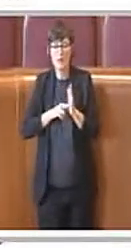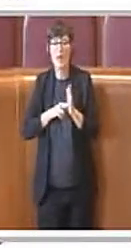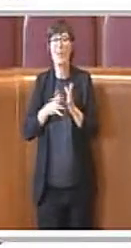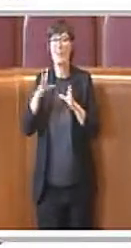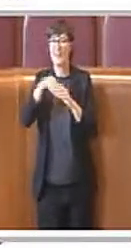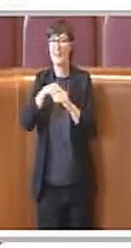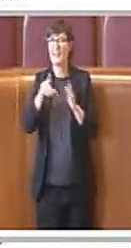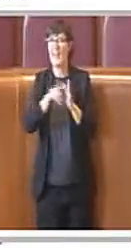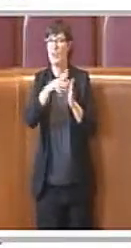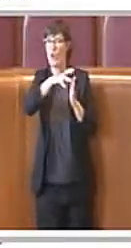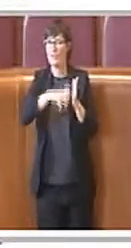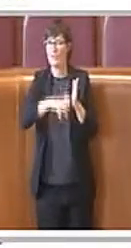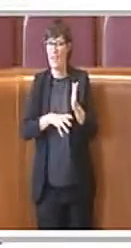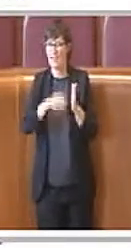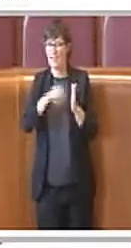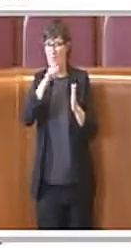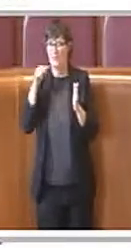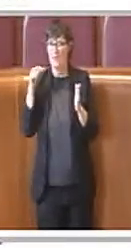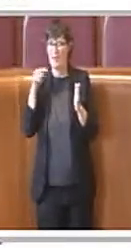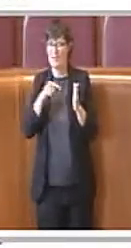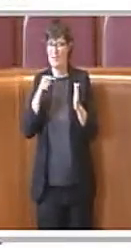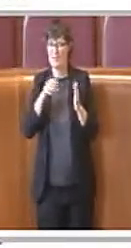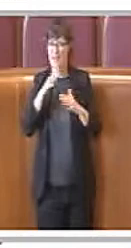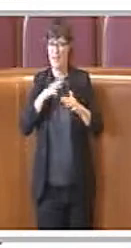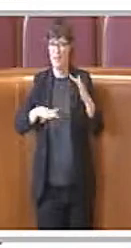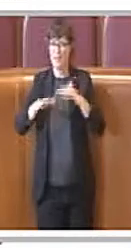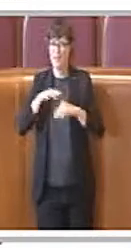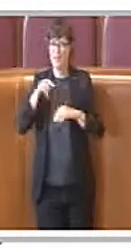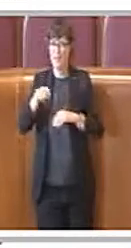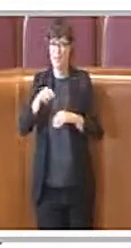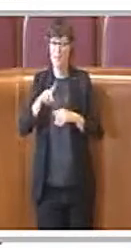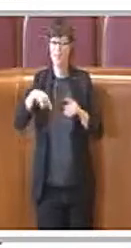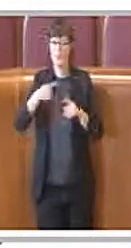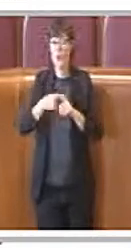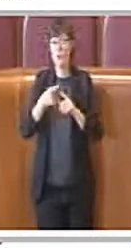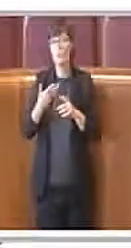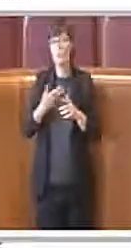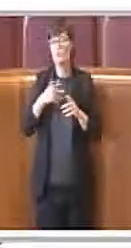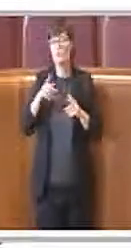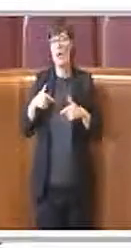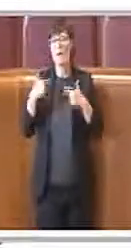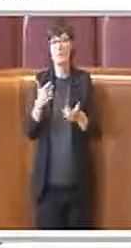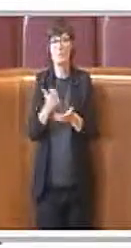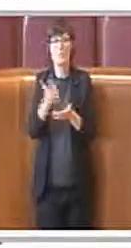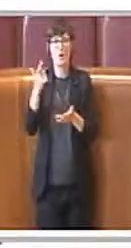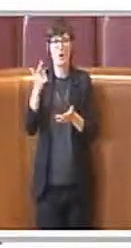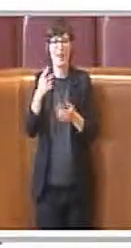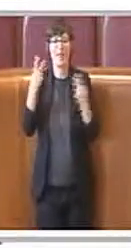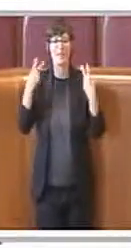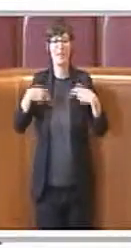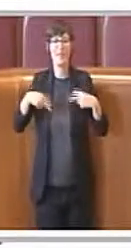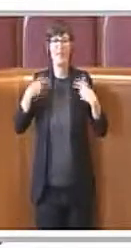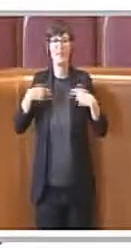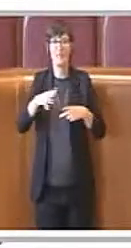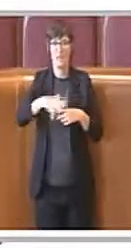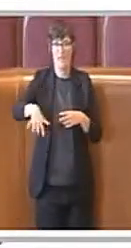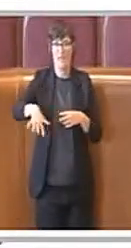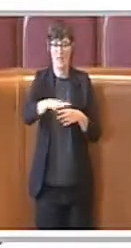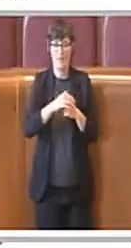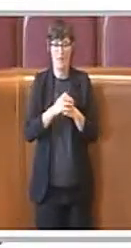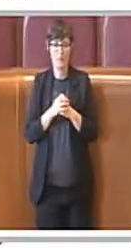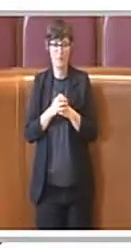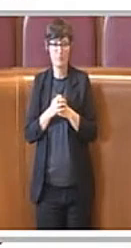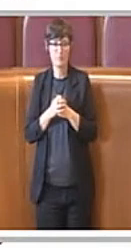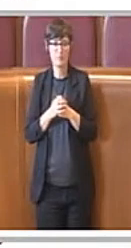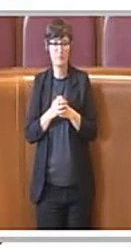e che hanno di fatto un impatto molto importante sulla vita di tutti i cittadini. Sul tema, l'attuale regolamento del